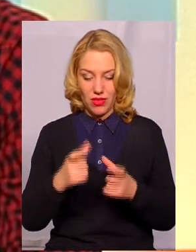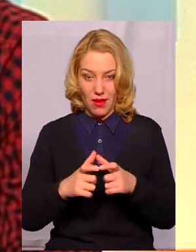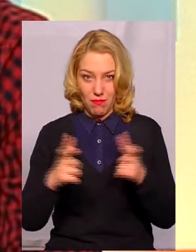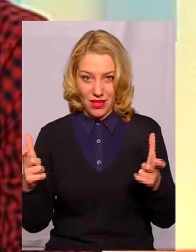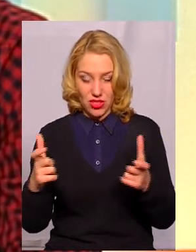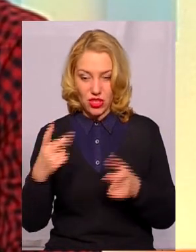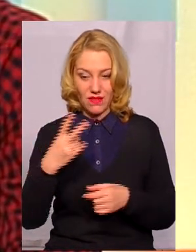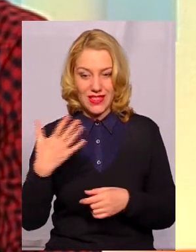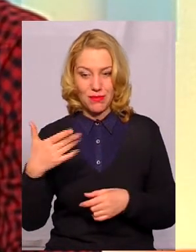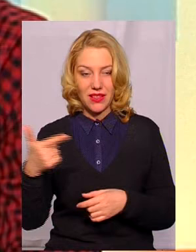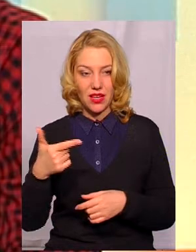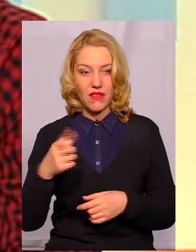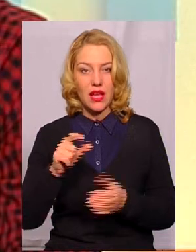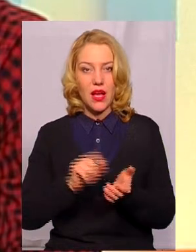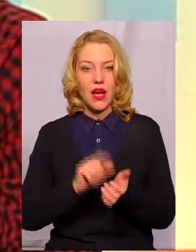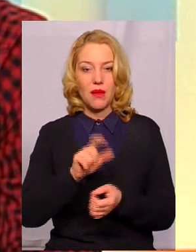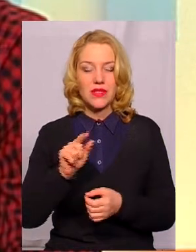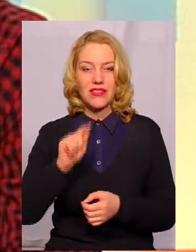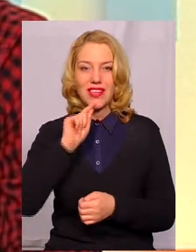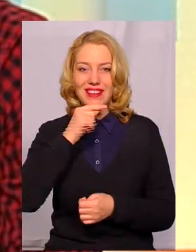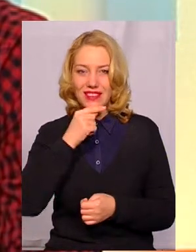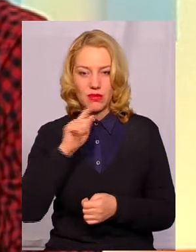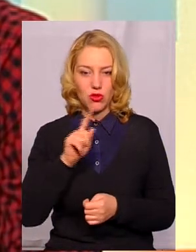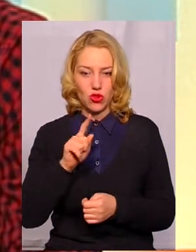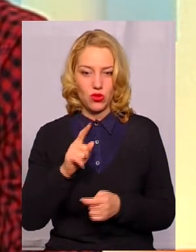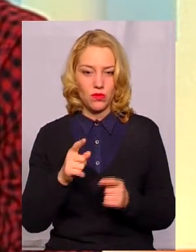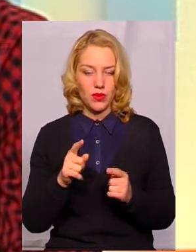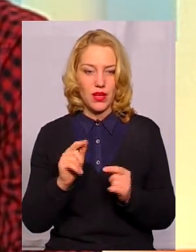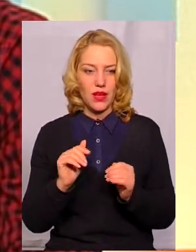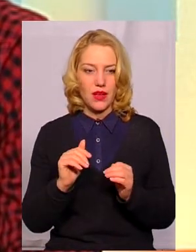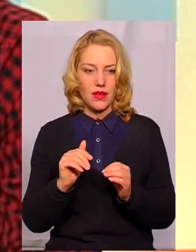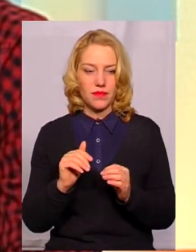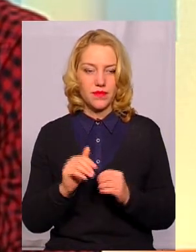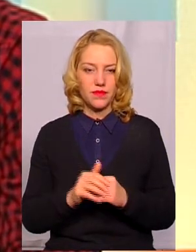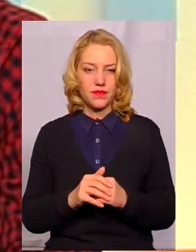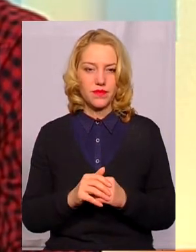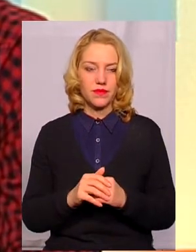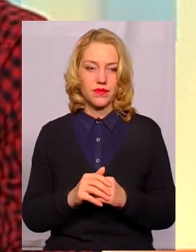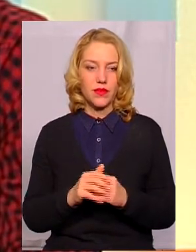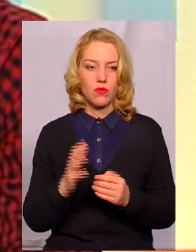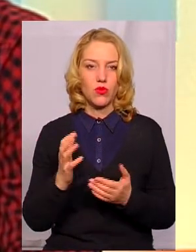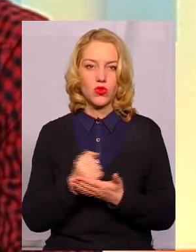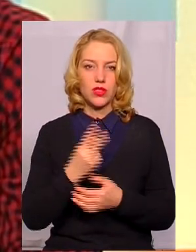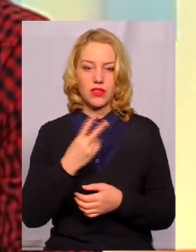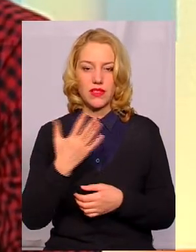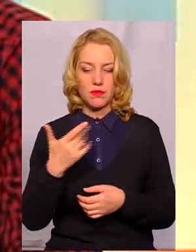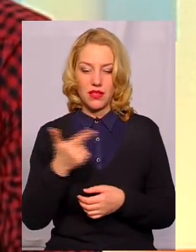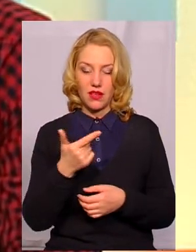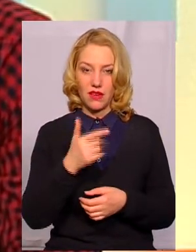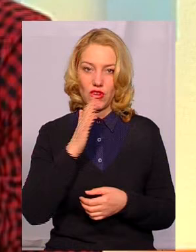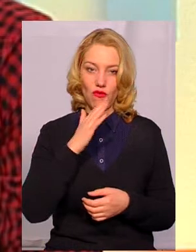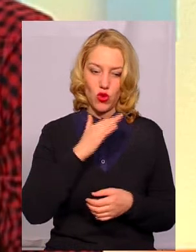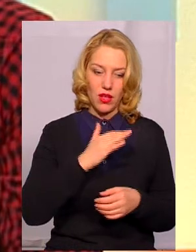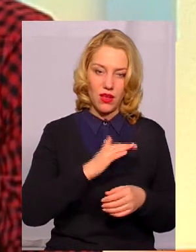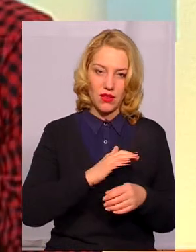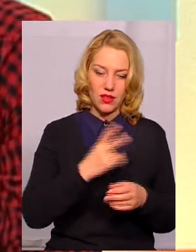платіжки, а пенсіонери економлять, щоб води менше взяти, чи інші водоспоживачі. Виходить, що 25 гривень йому треба заплатити